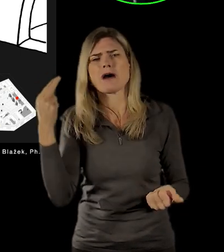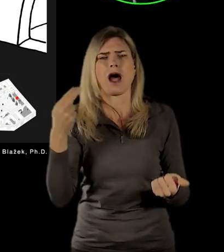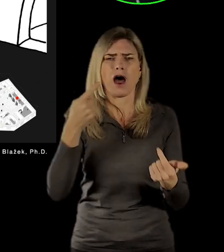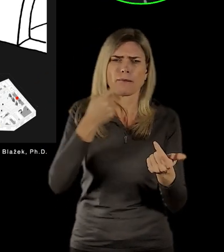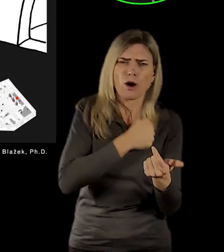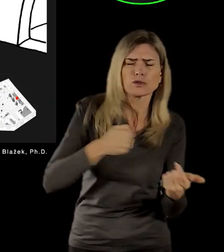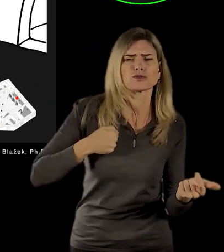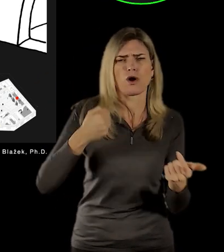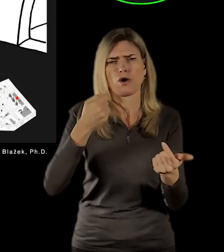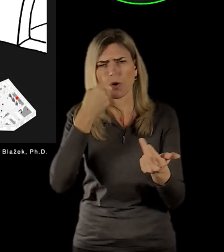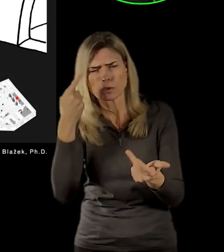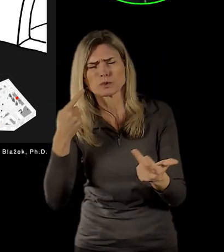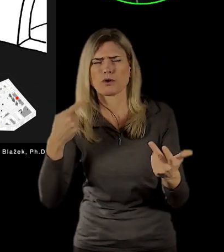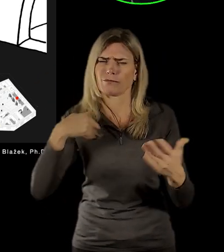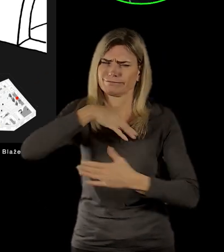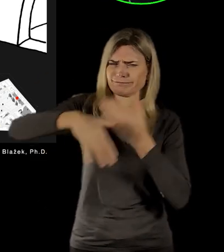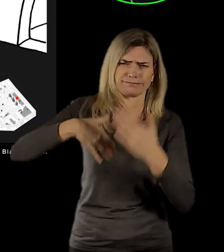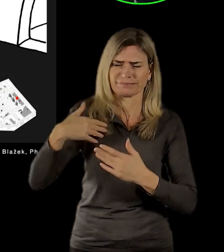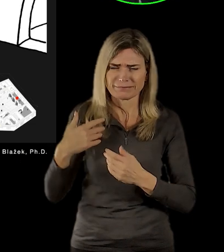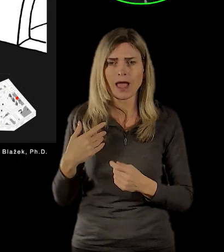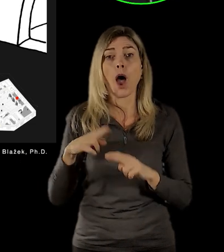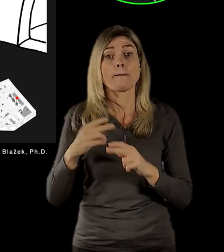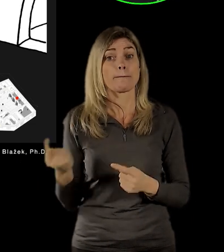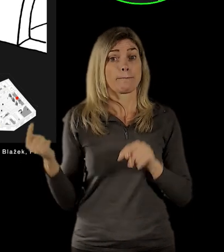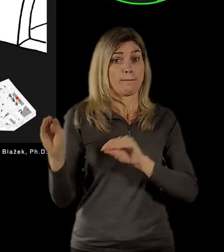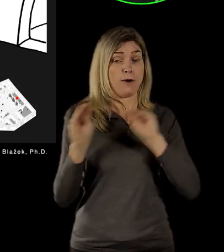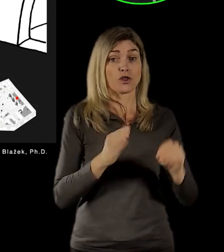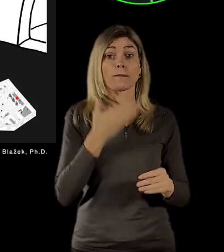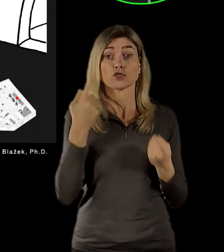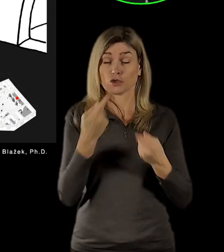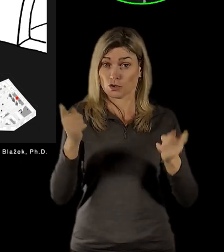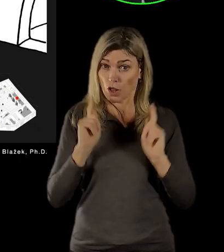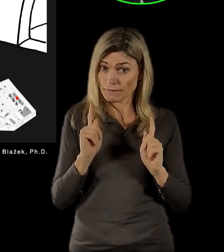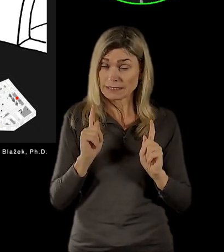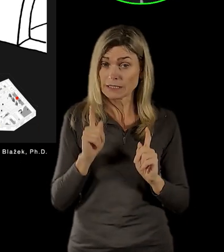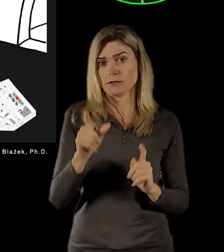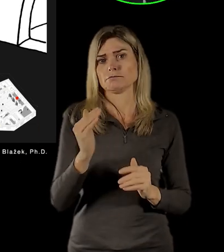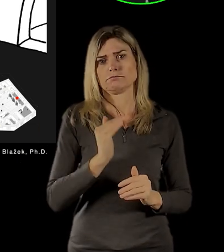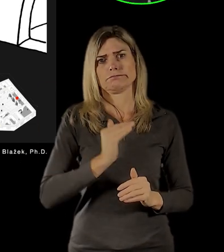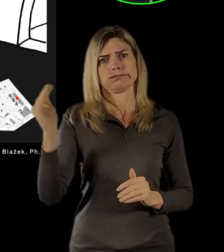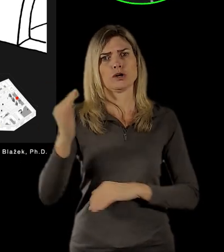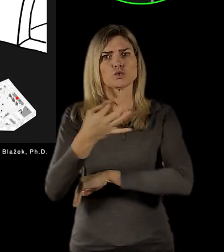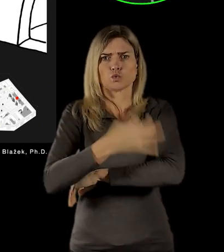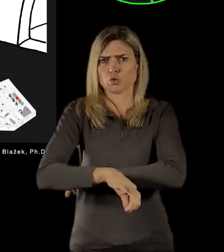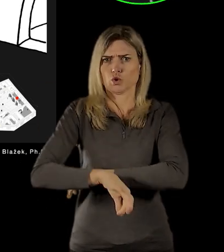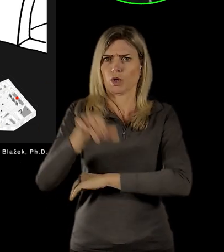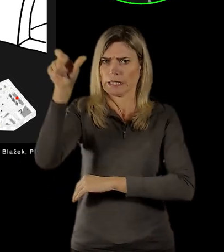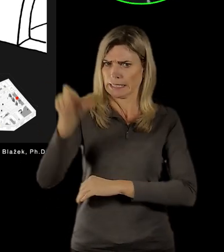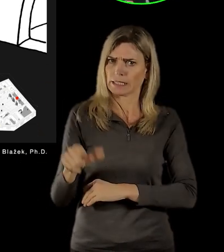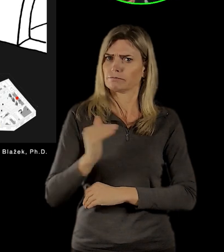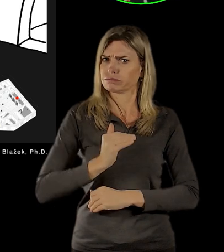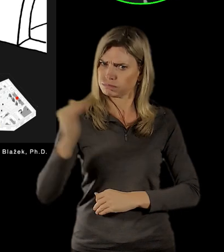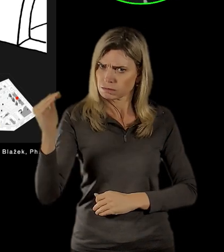skončil v Československu, kde se stal jedním z významných československých důstojníků a